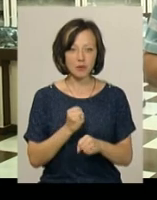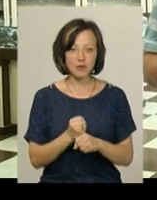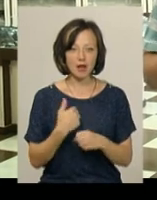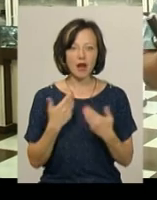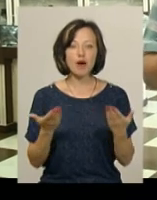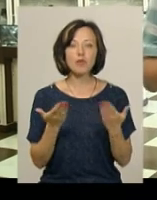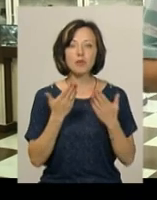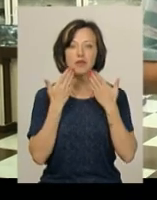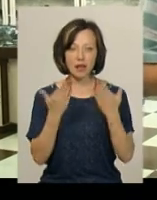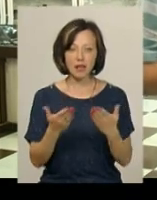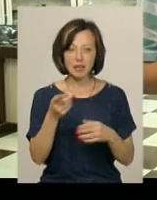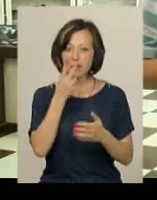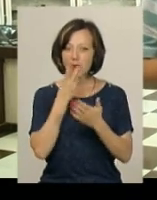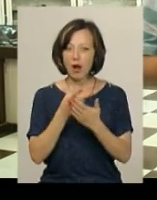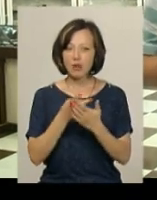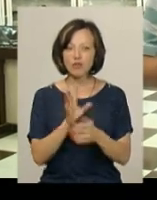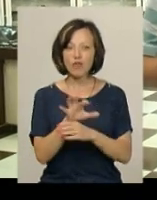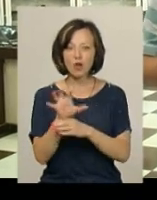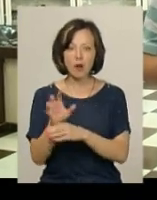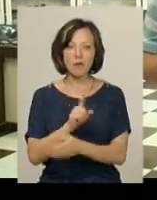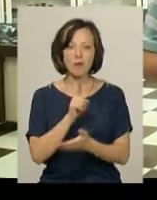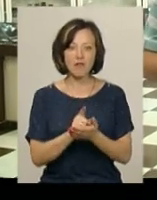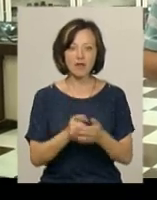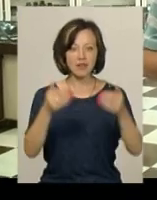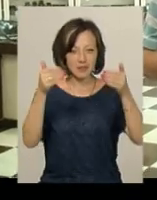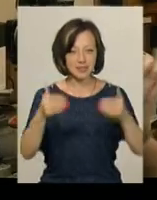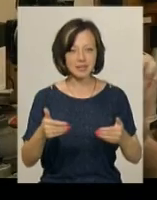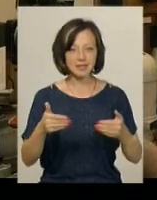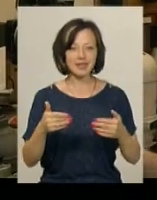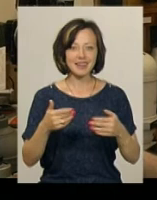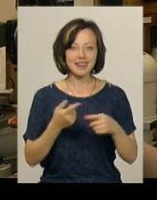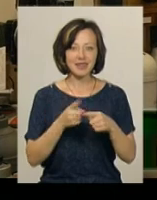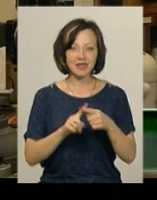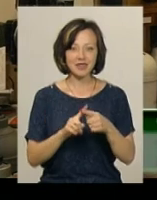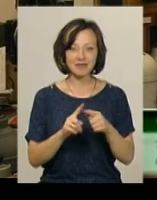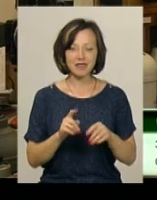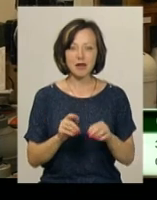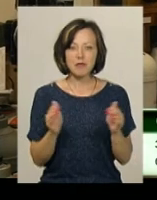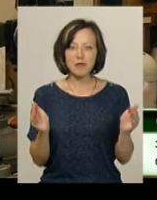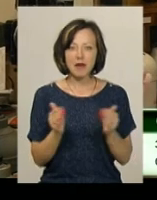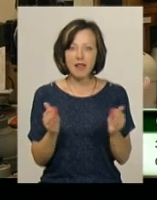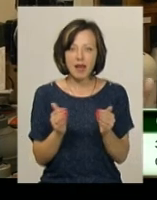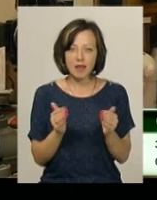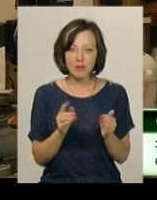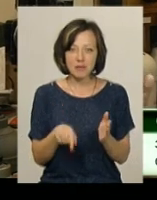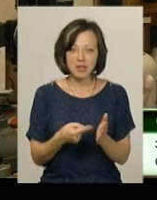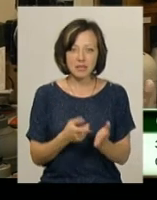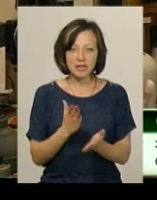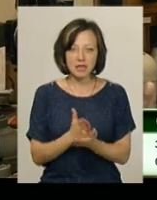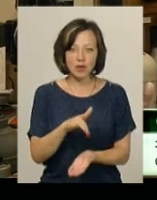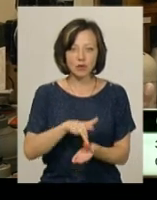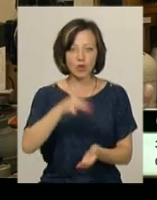яку питаю? Він каже, ти показуєш, що фотографія повинна висіти на стіні. В якомусь маленькому провінційному місті є